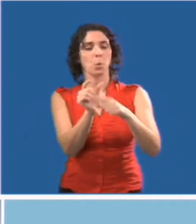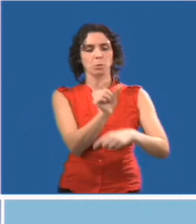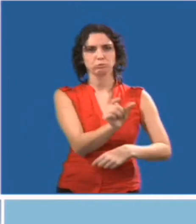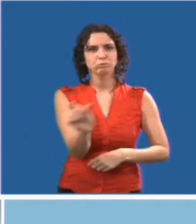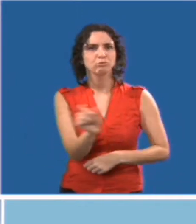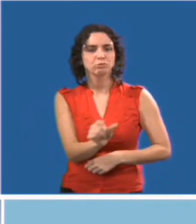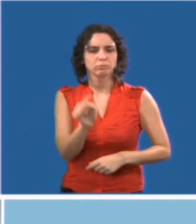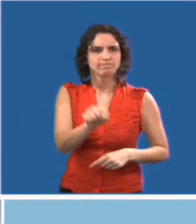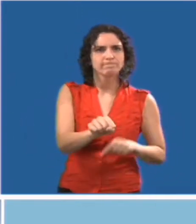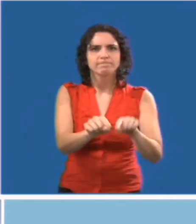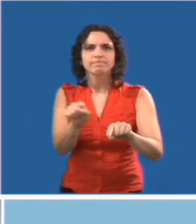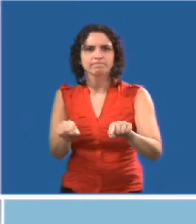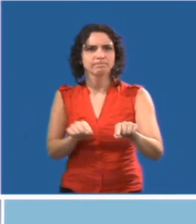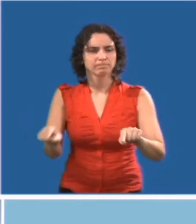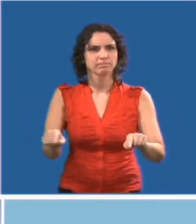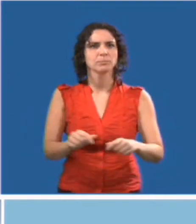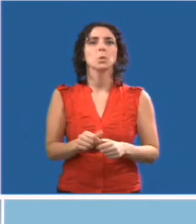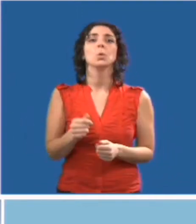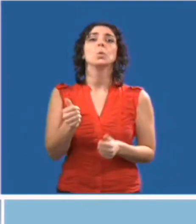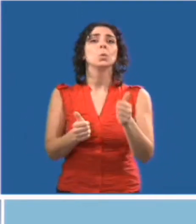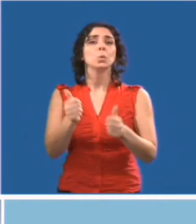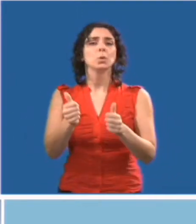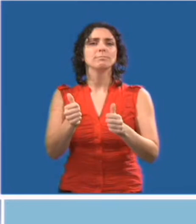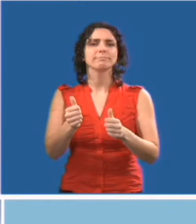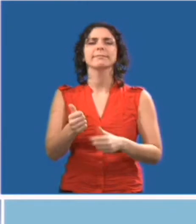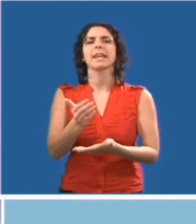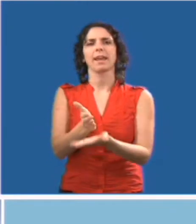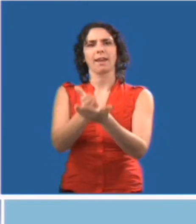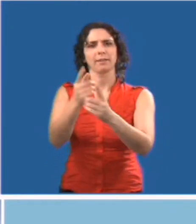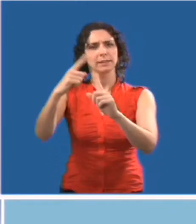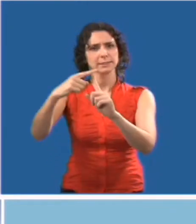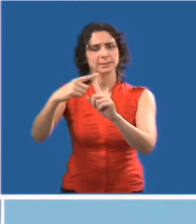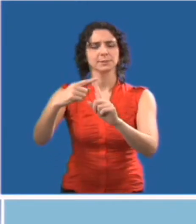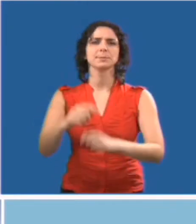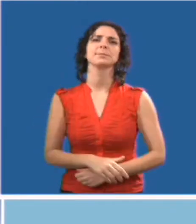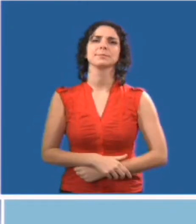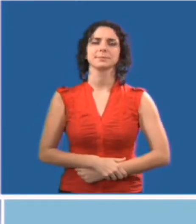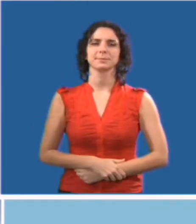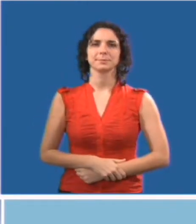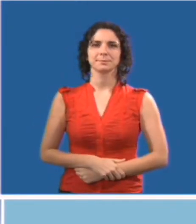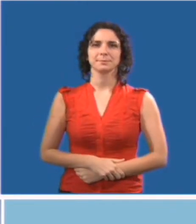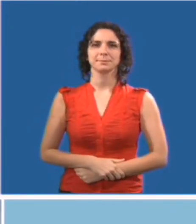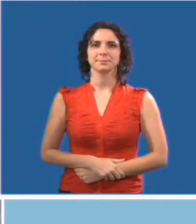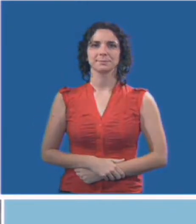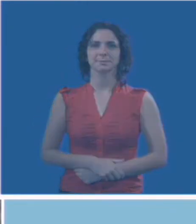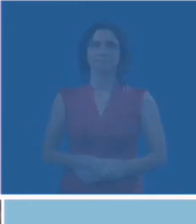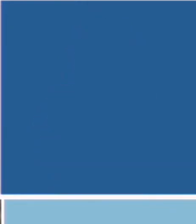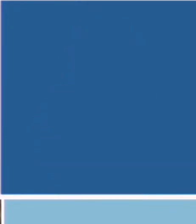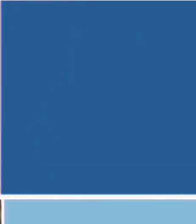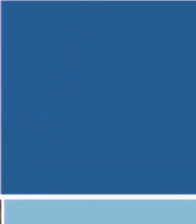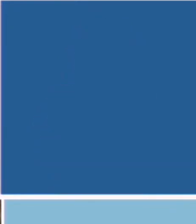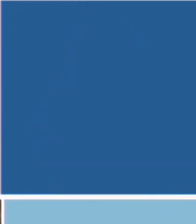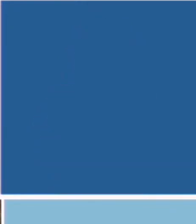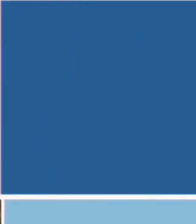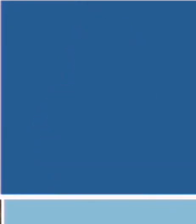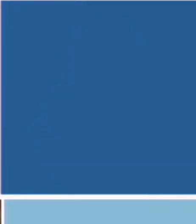de handicap peut utiliser un tableau de communication ou d'autres appareils d'assistance.